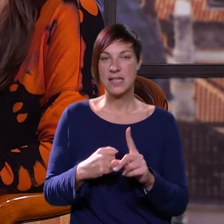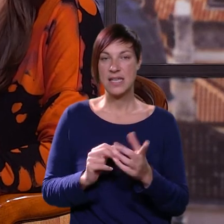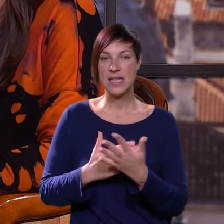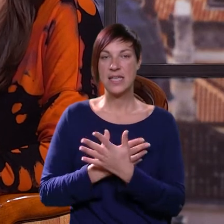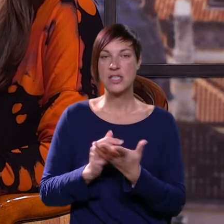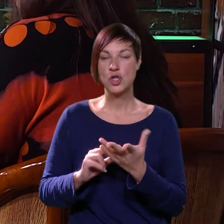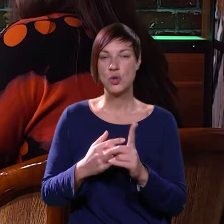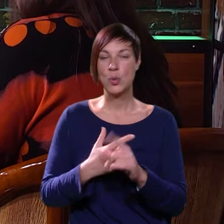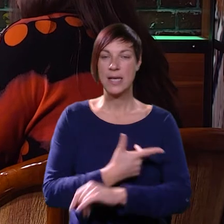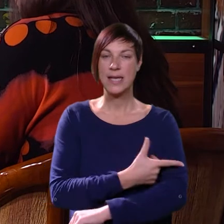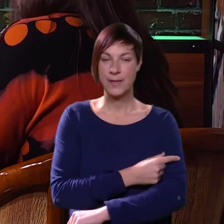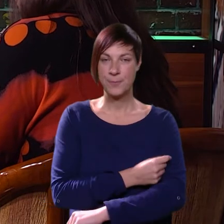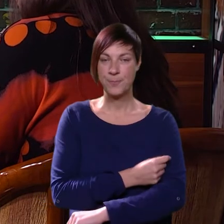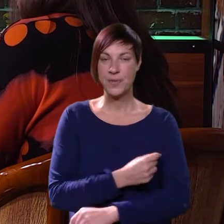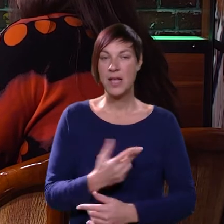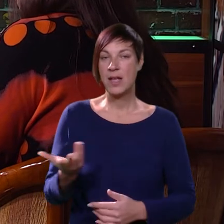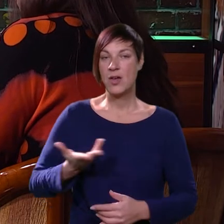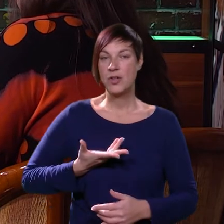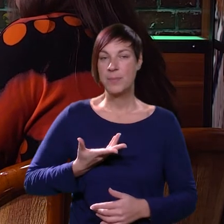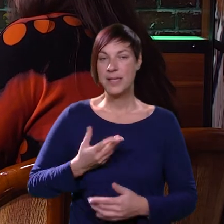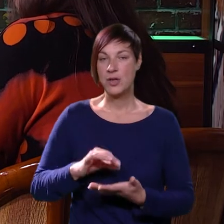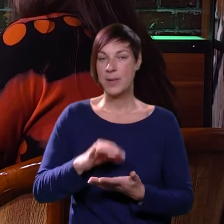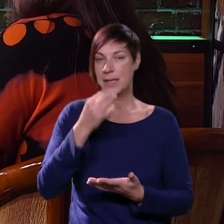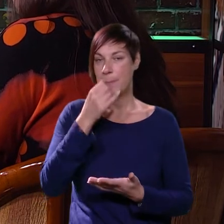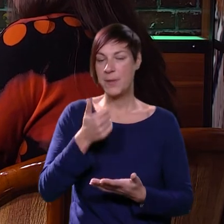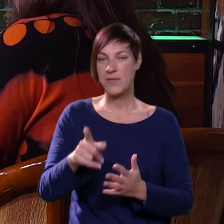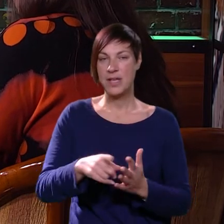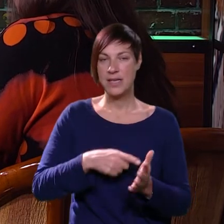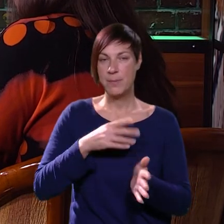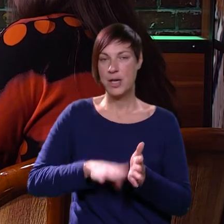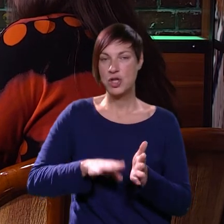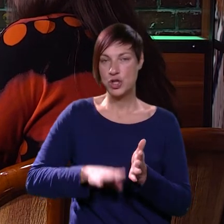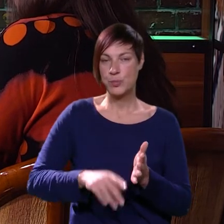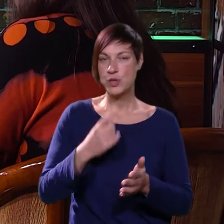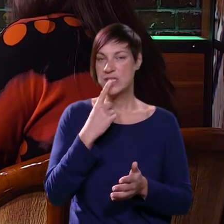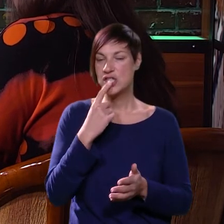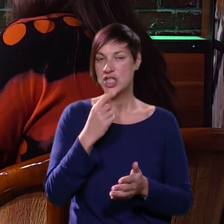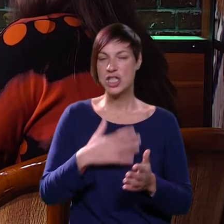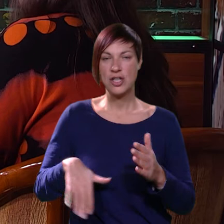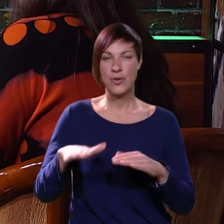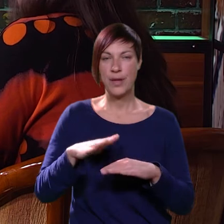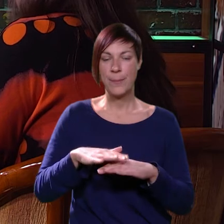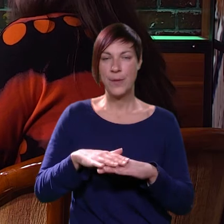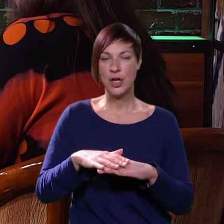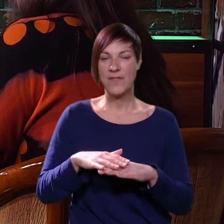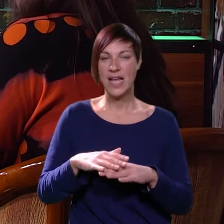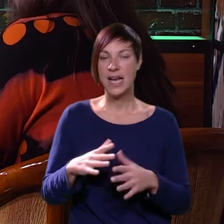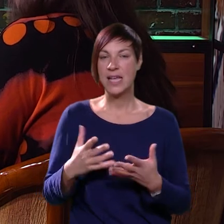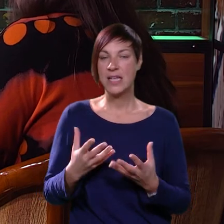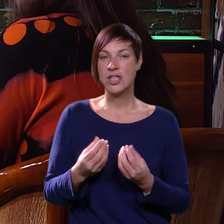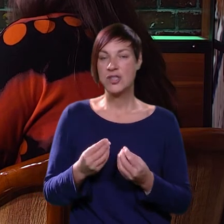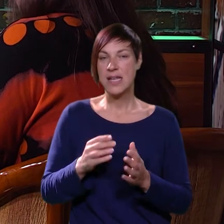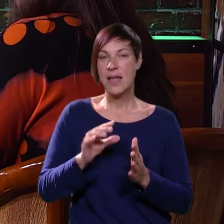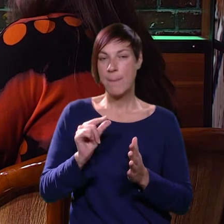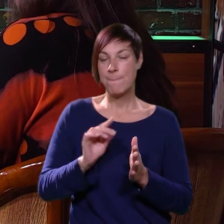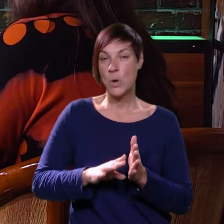inzulino. Tako je, rodi se inzulino, ona je odmah dobila terapiju, prvo je trebalo spustiti toj šećer, koji je bio jako velik, to